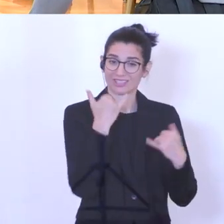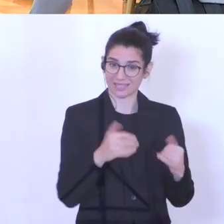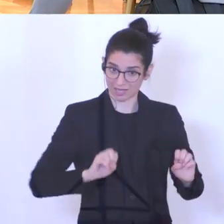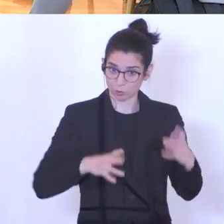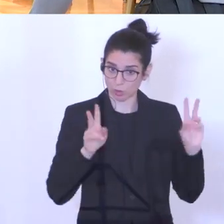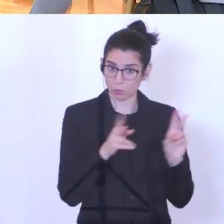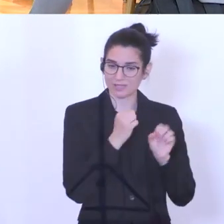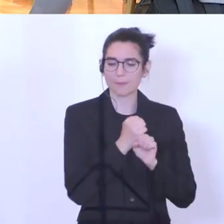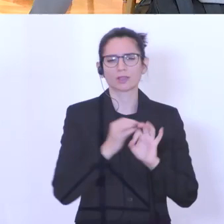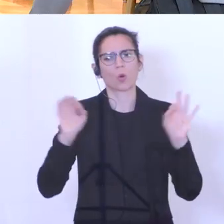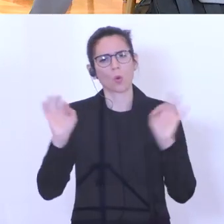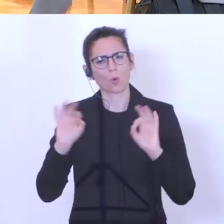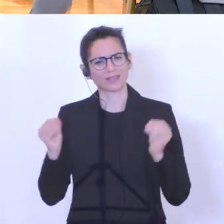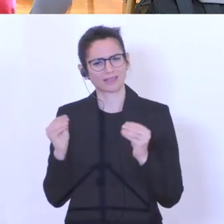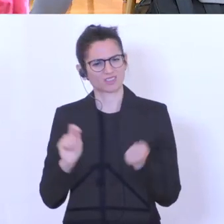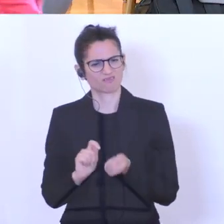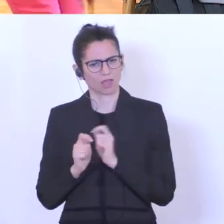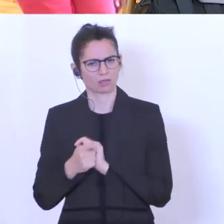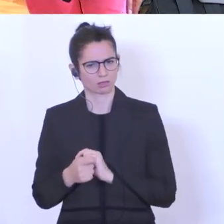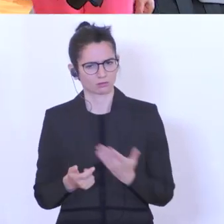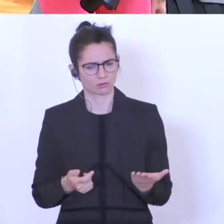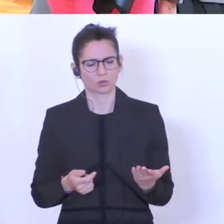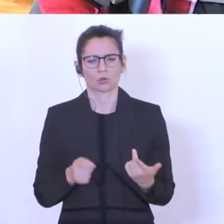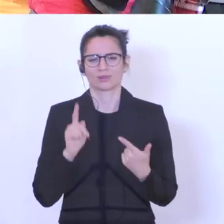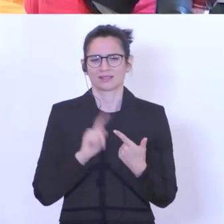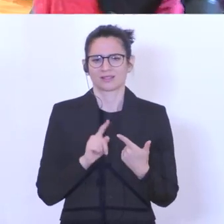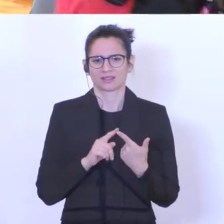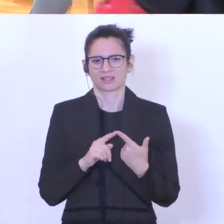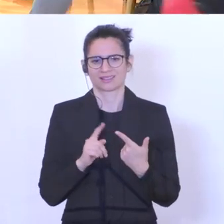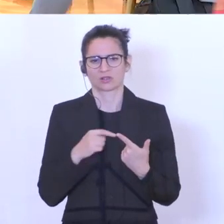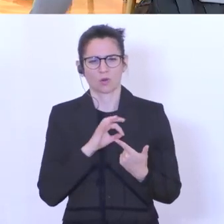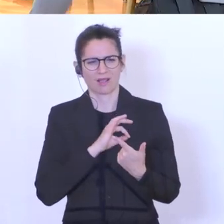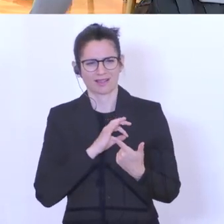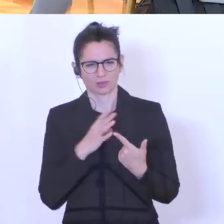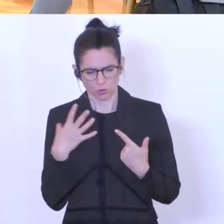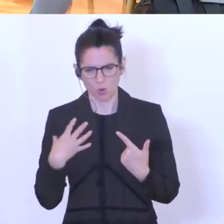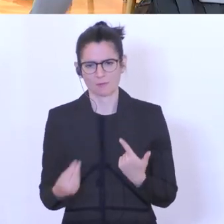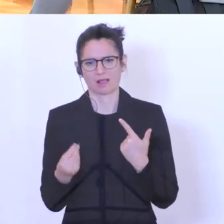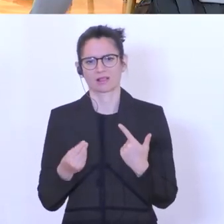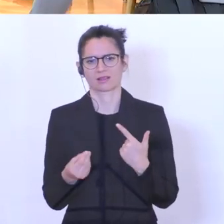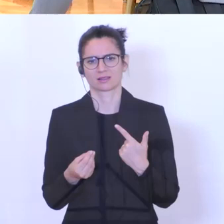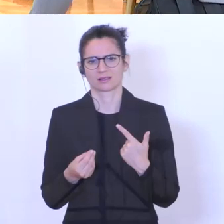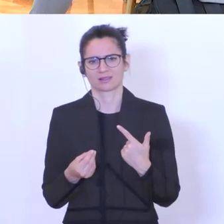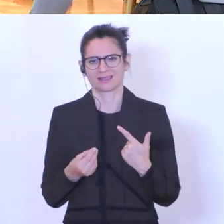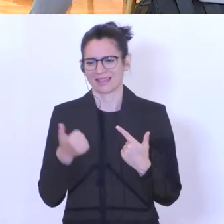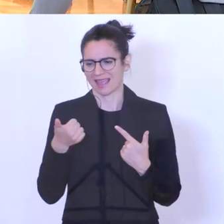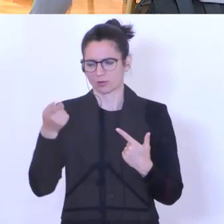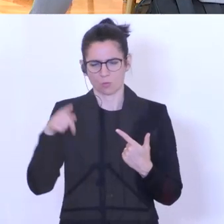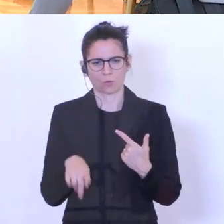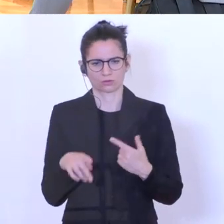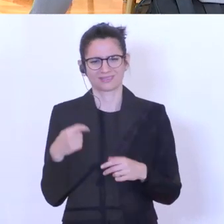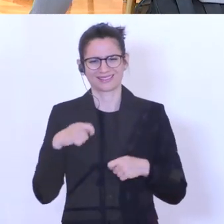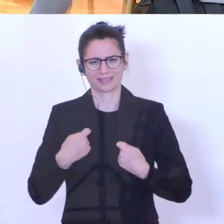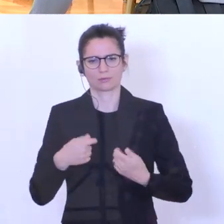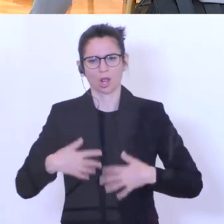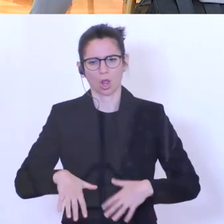aktuell in Kurzarbeit sind oder hat sich da was verändert? Und auch zu der Frage von Kollegen noch einmal nachgefragt. Seit einem Monat gibt es